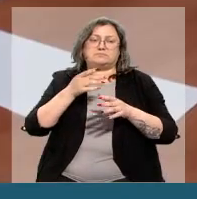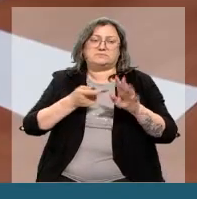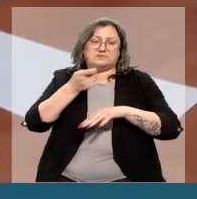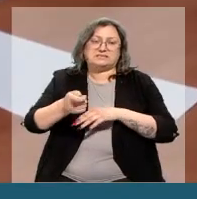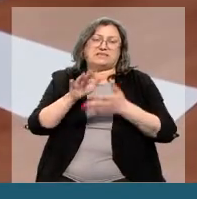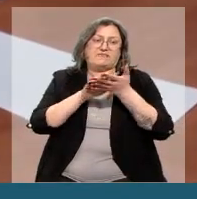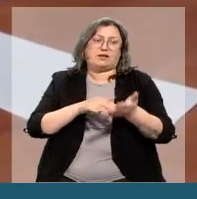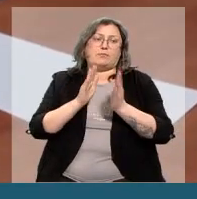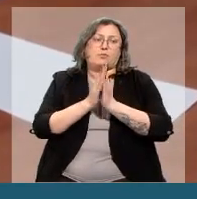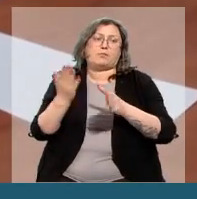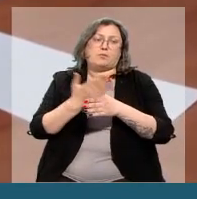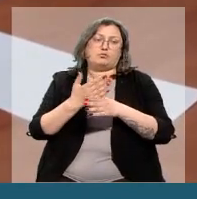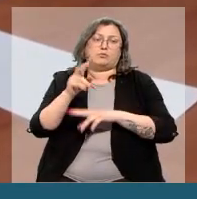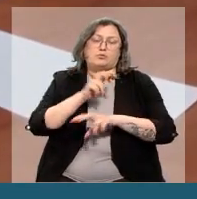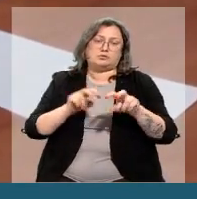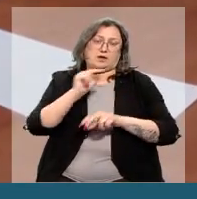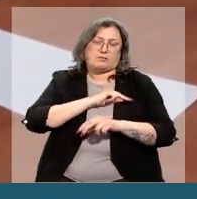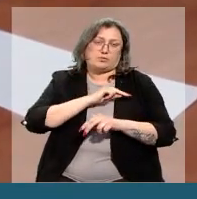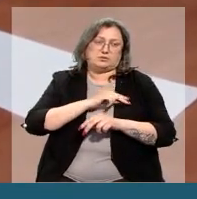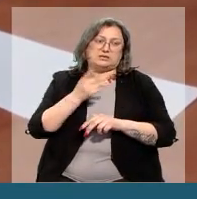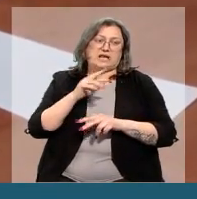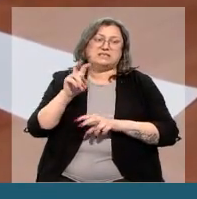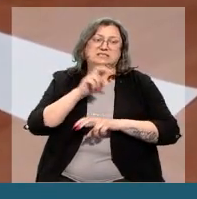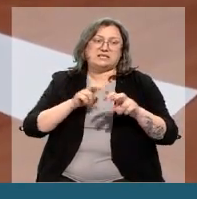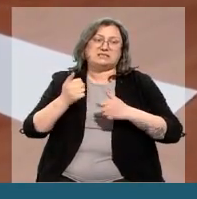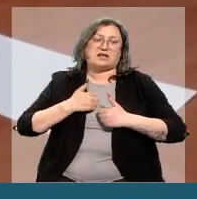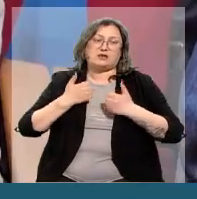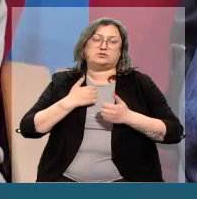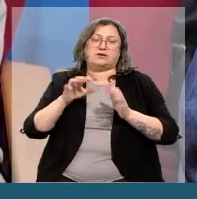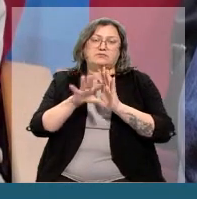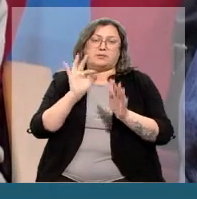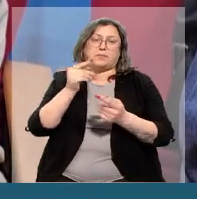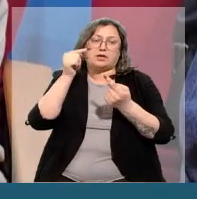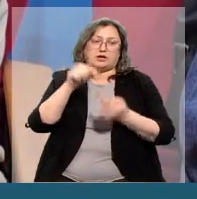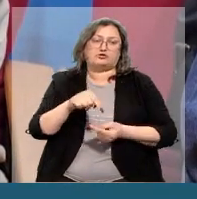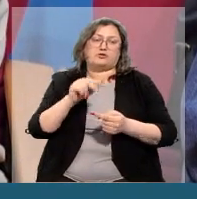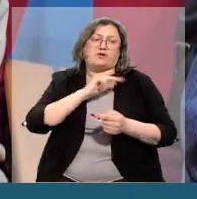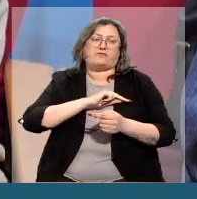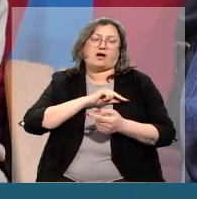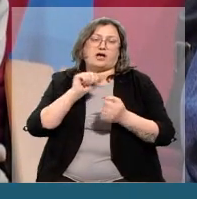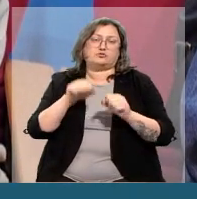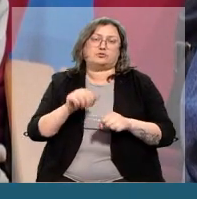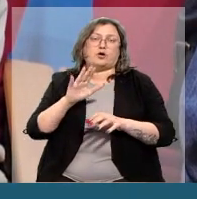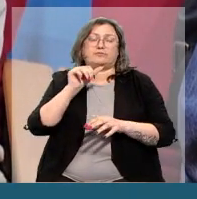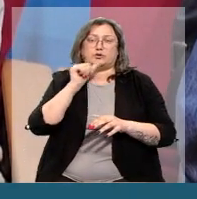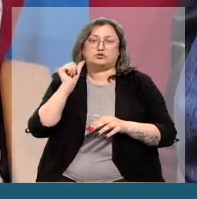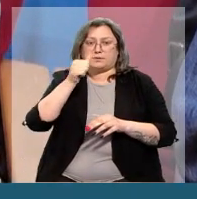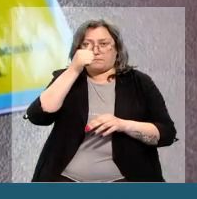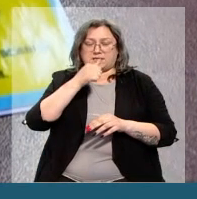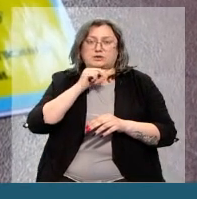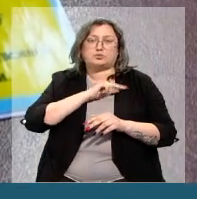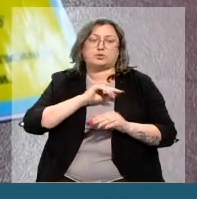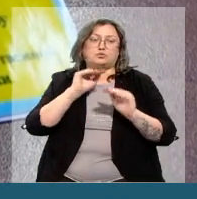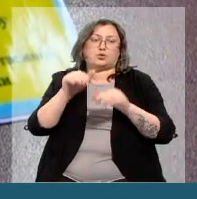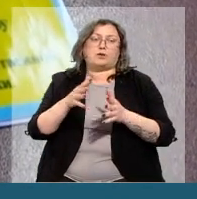заявлений с просьбой помочь с поиском работы. Для соискателей стараются подобрать подходящую вакансию. Только в прошлом месяце